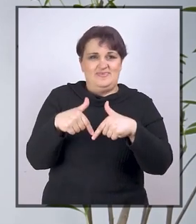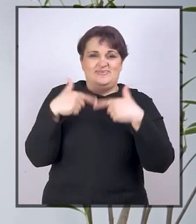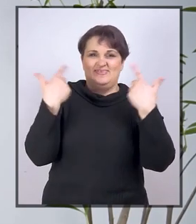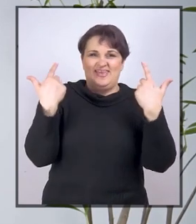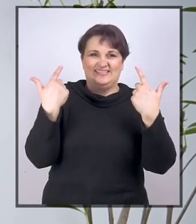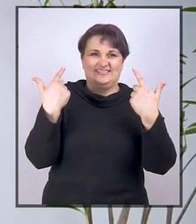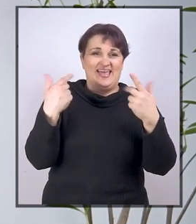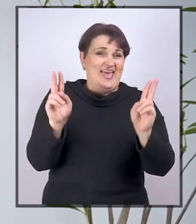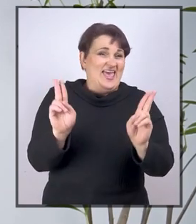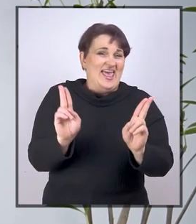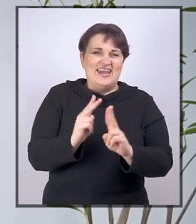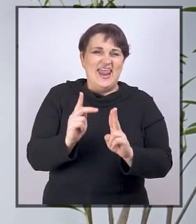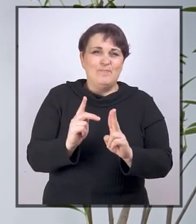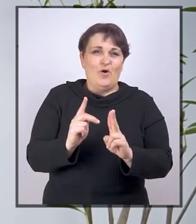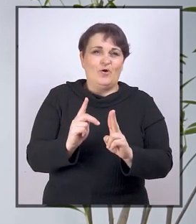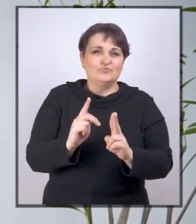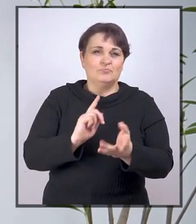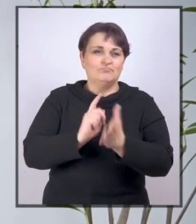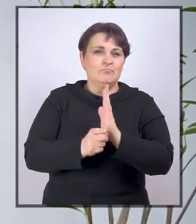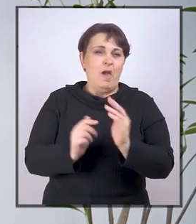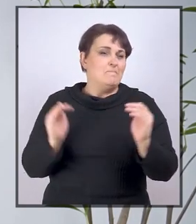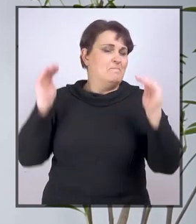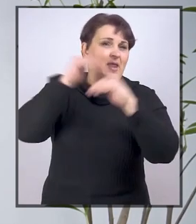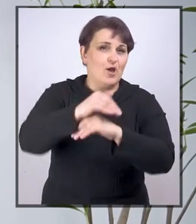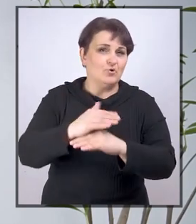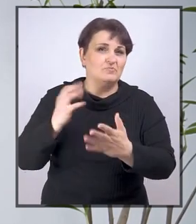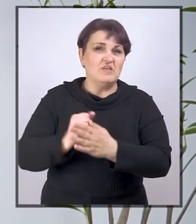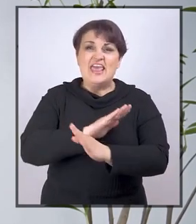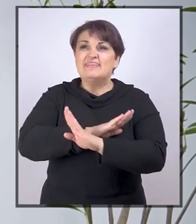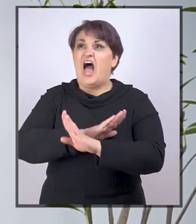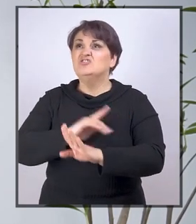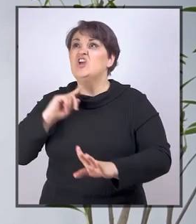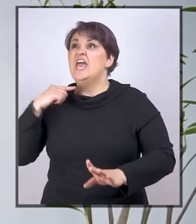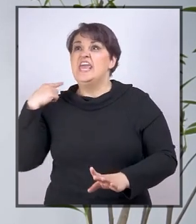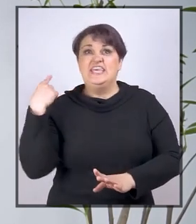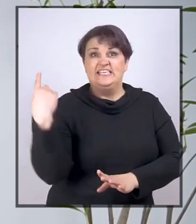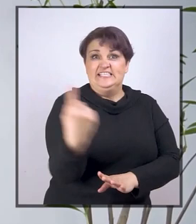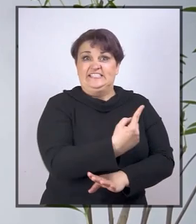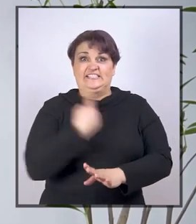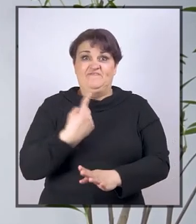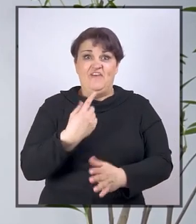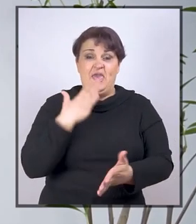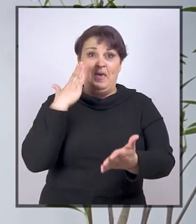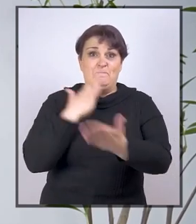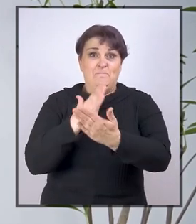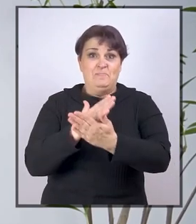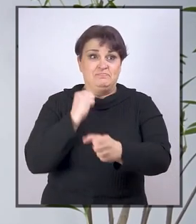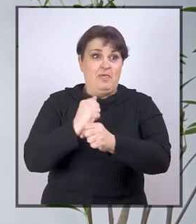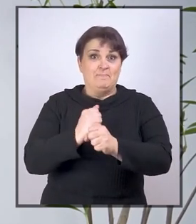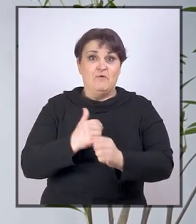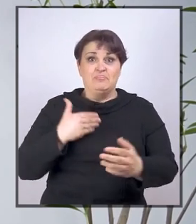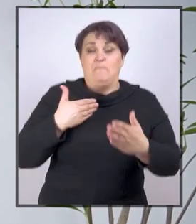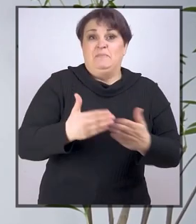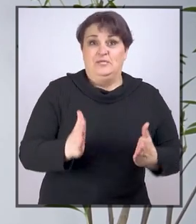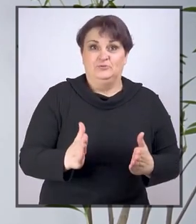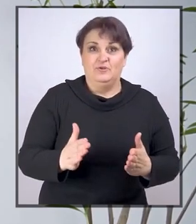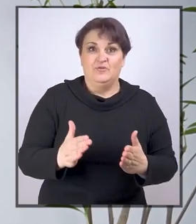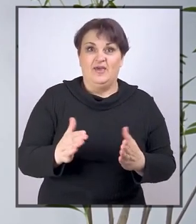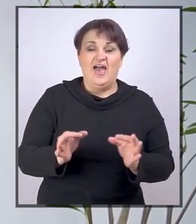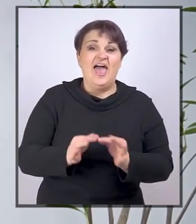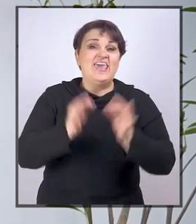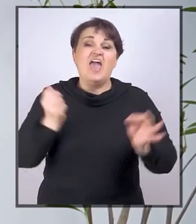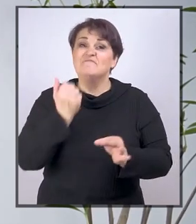je jasno da se ne može preko noći očekivati da će sve u okruženju biti